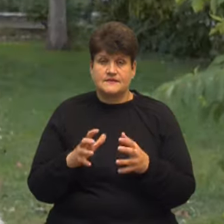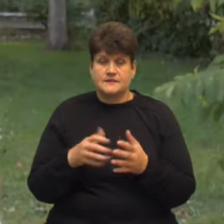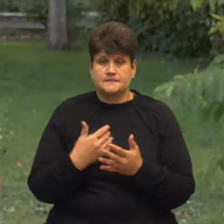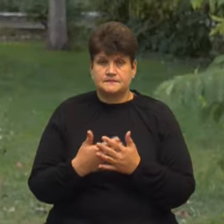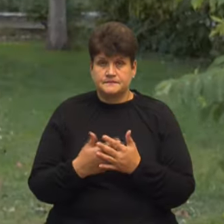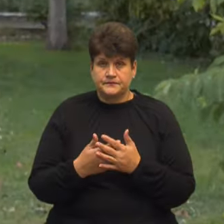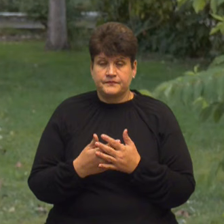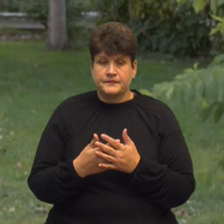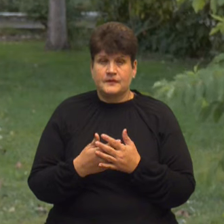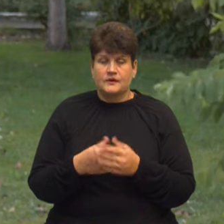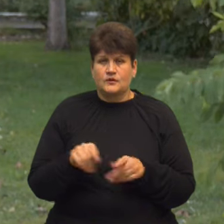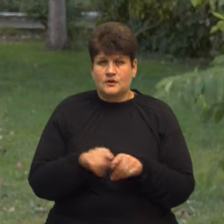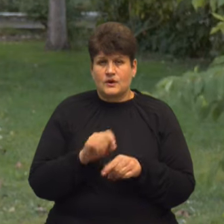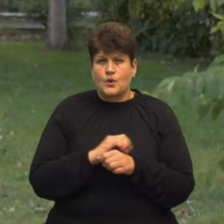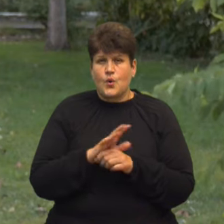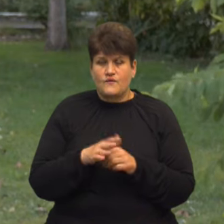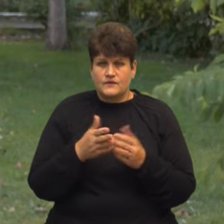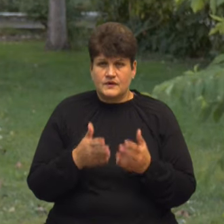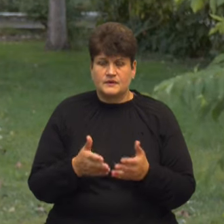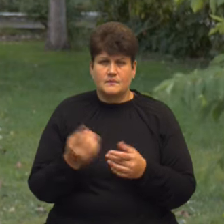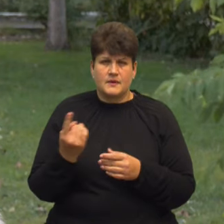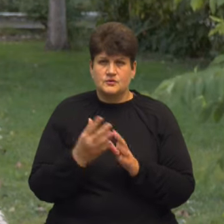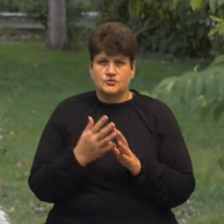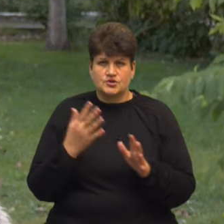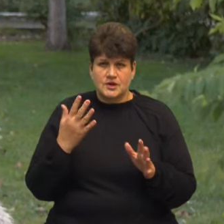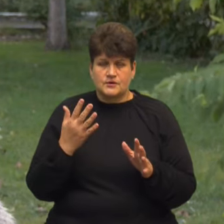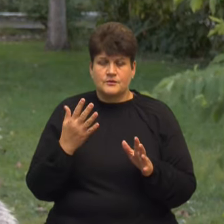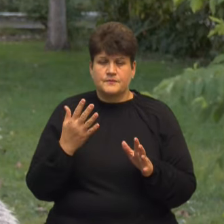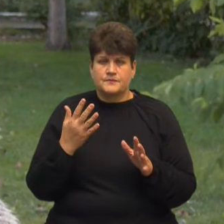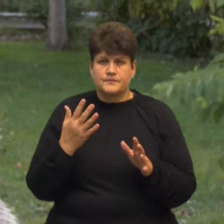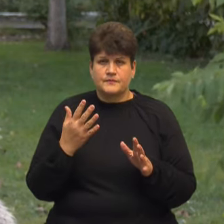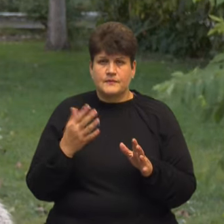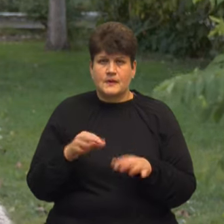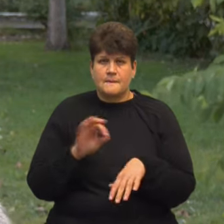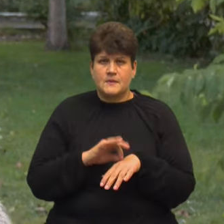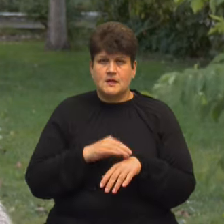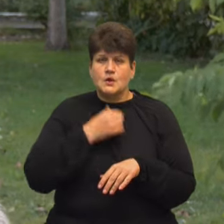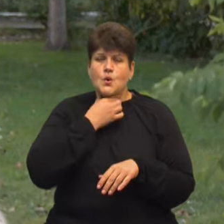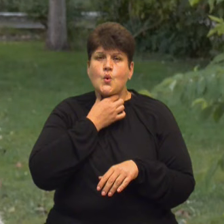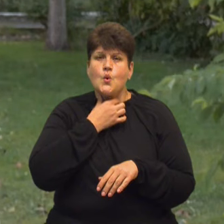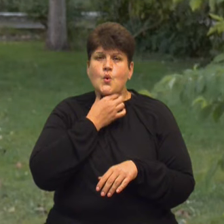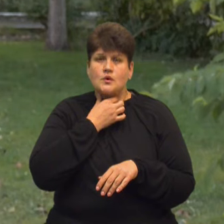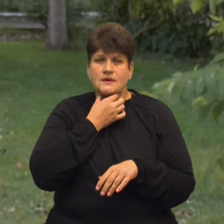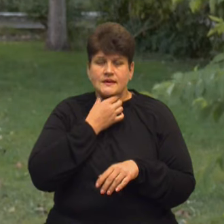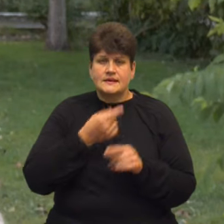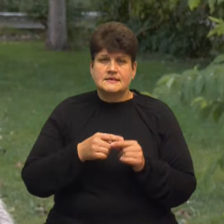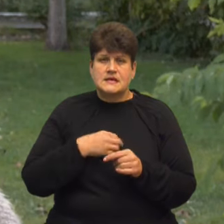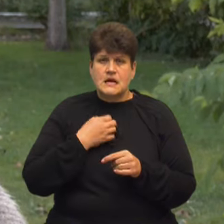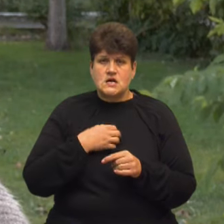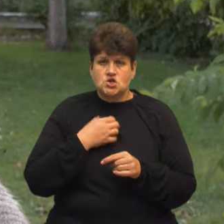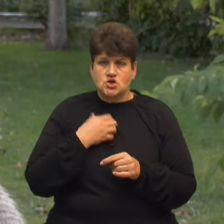звичні для COVID-19 – це, в першу чергу, правда, біль у горлі, першіння і біль у горлі, це є кашель,